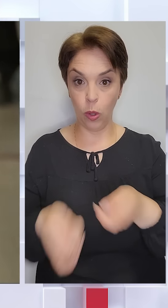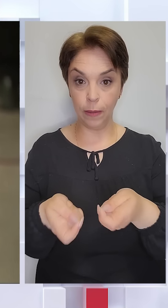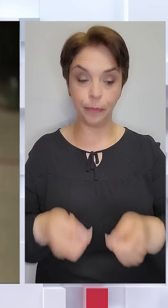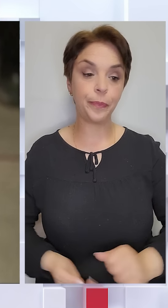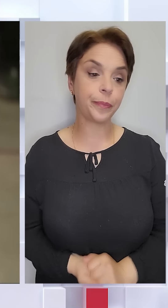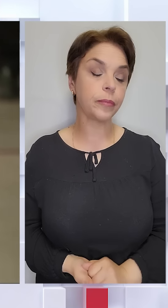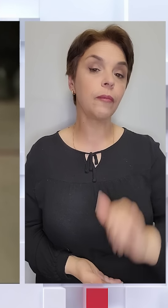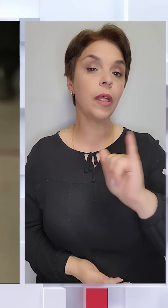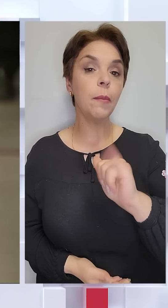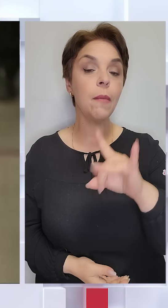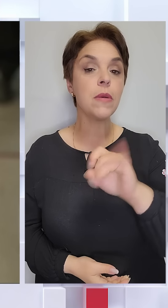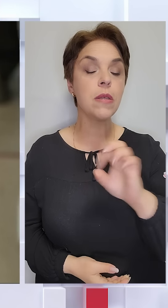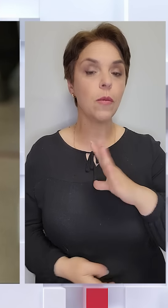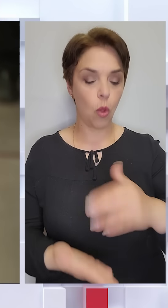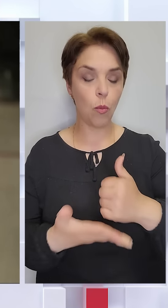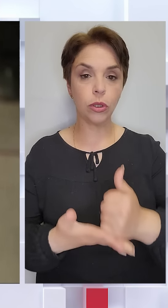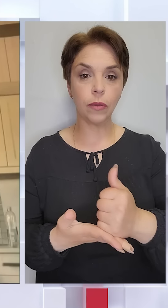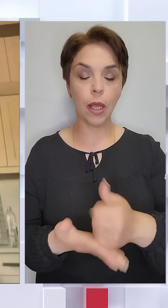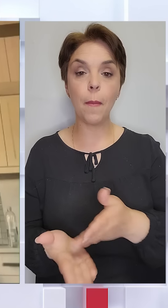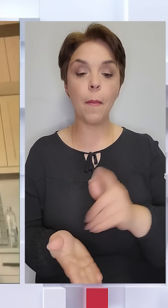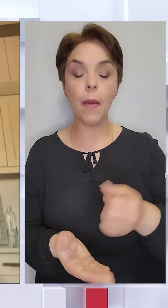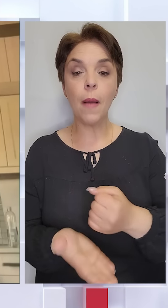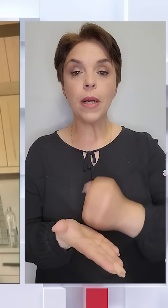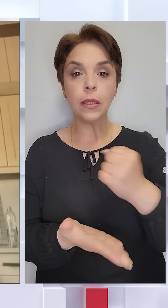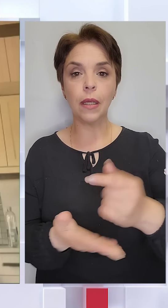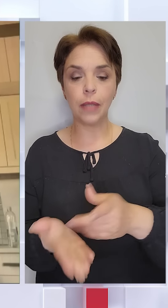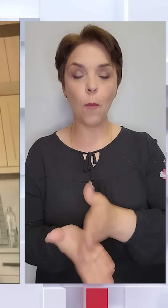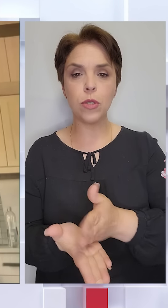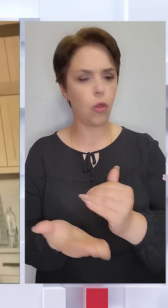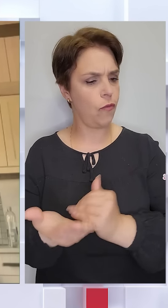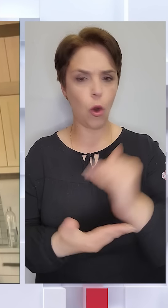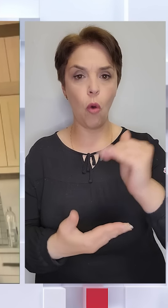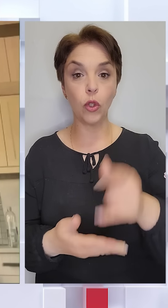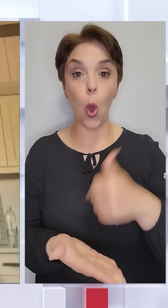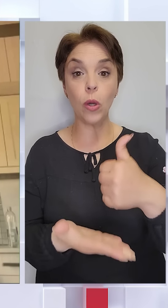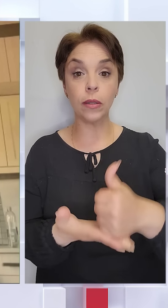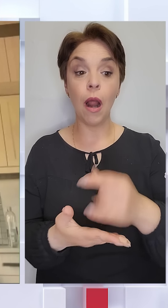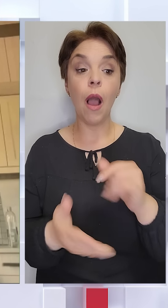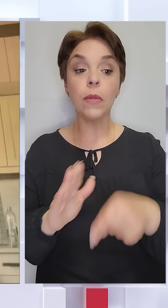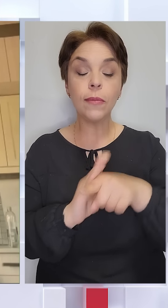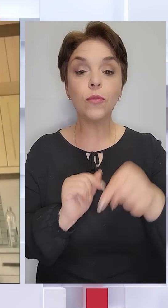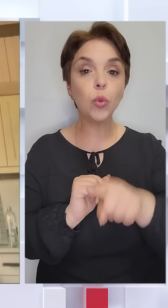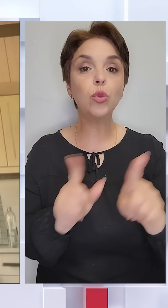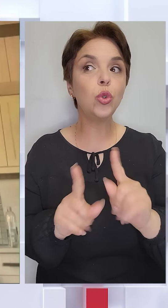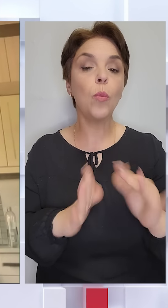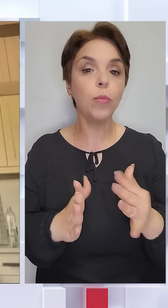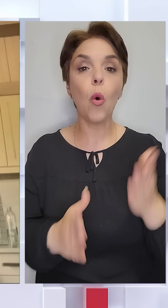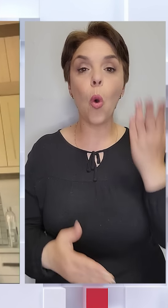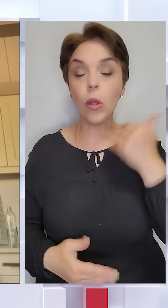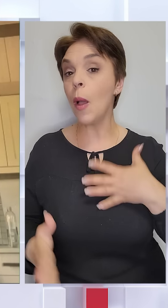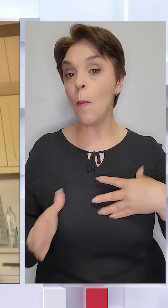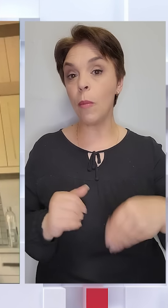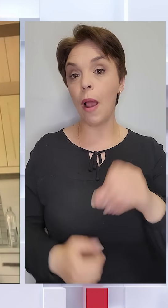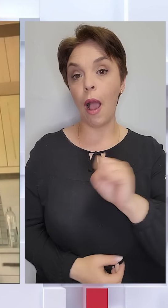Ібрагім Раїсі був провідним претендентом на посаду верховного лідера. Тепер велике питання у Іранії полягає в тому, що станеться, коли помре